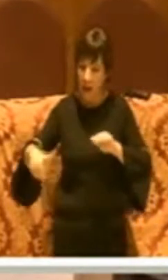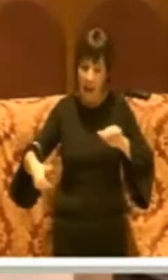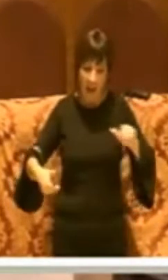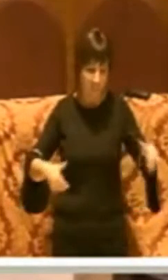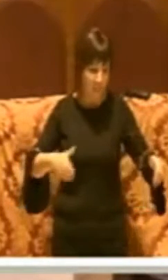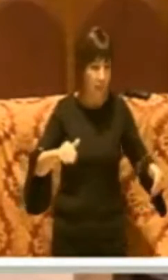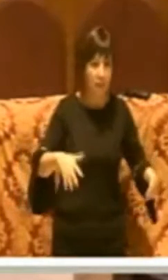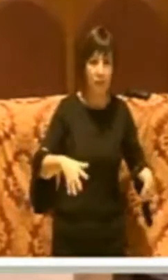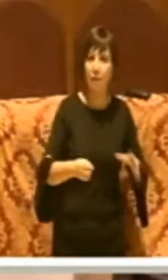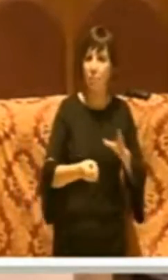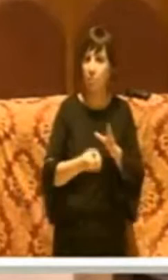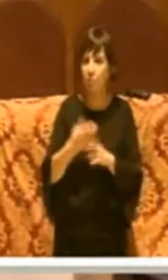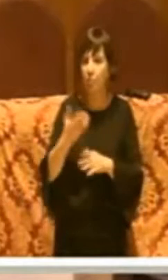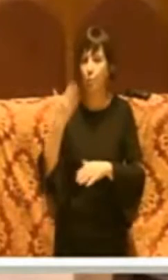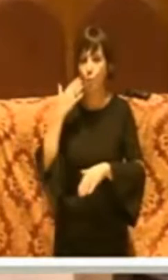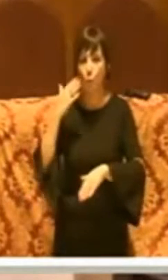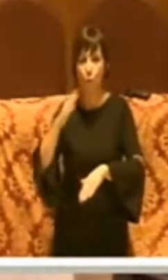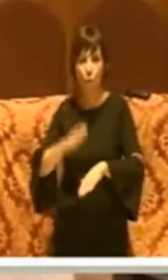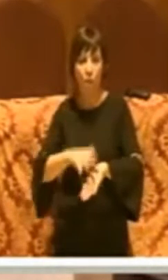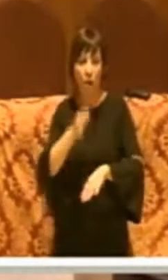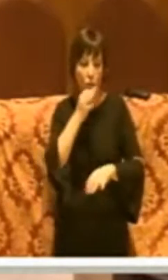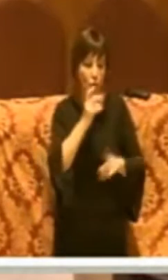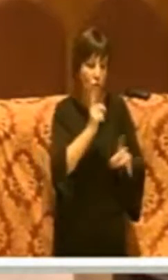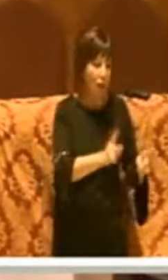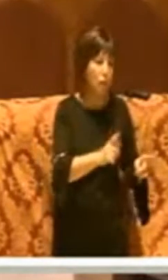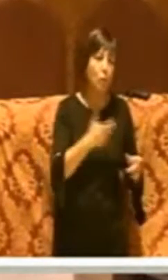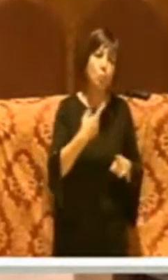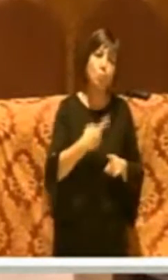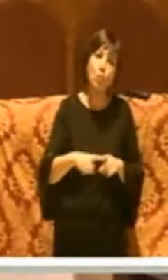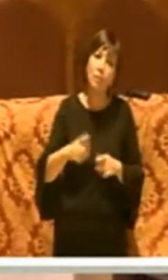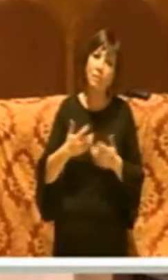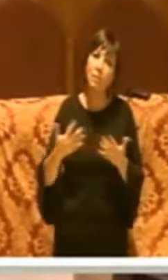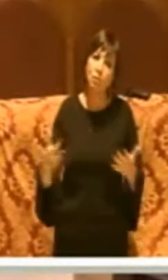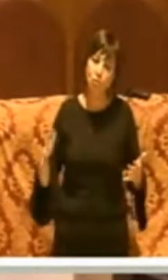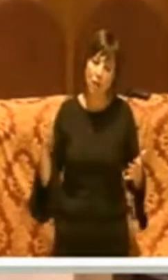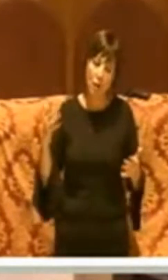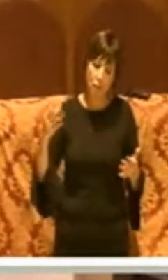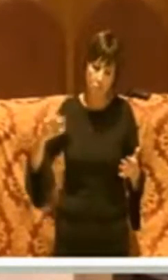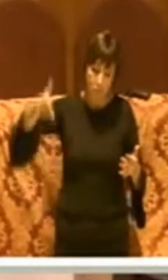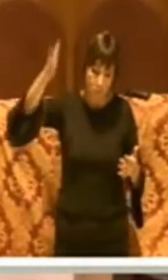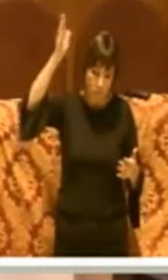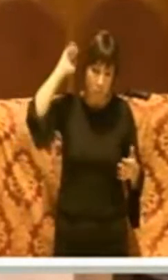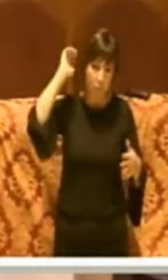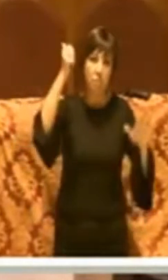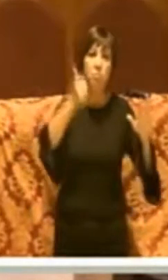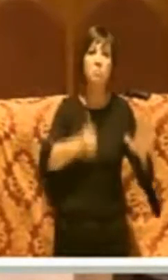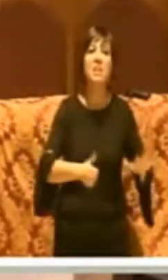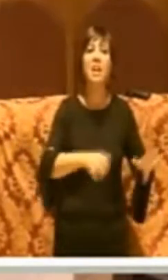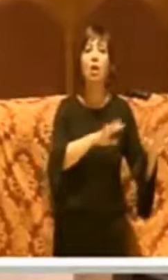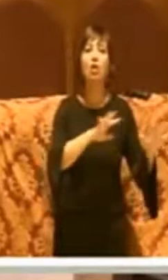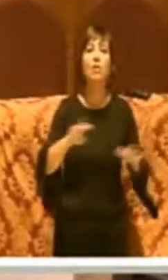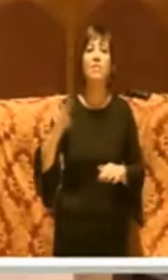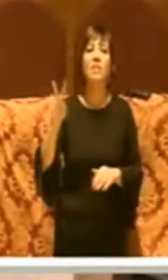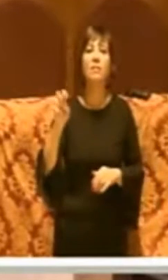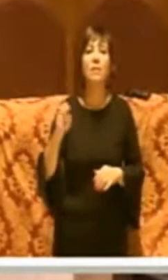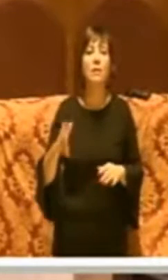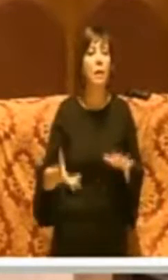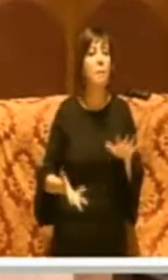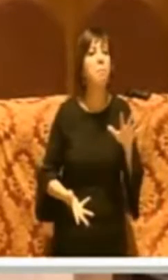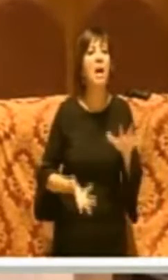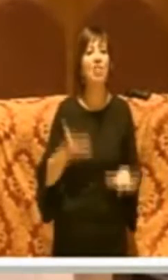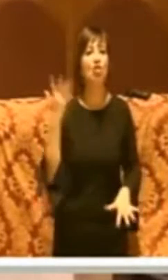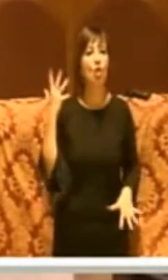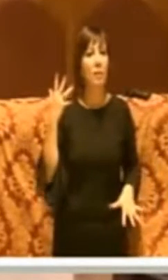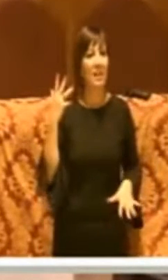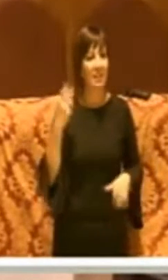fatte realizzate dall'uomo per diversi motivi e negli anni partiamo già dal 1920 gran parte di